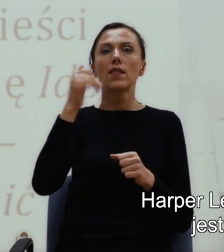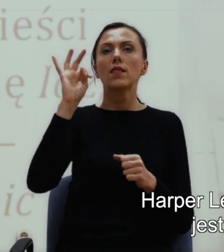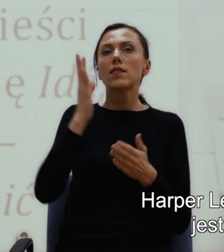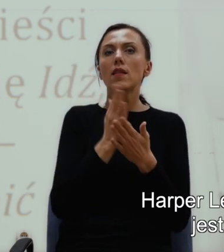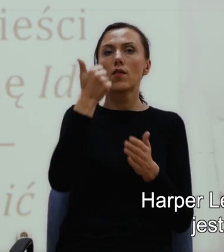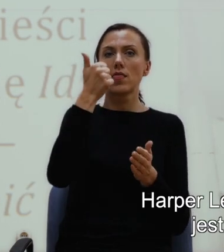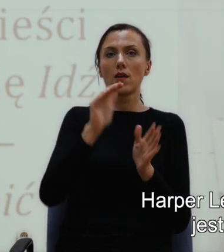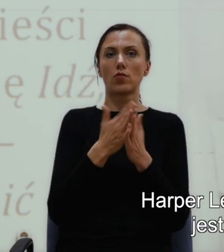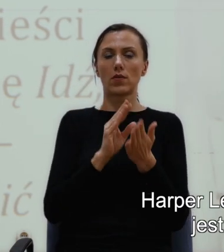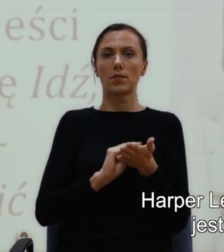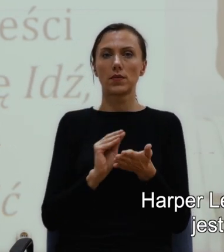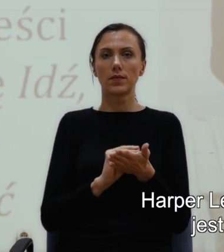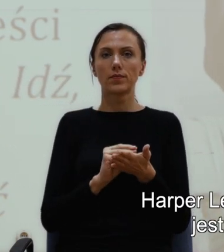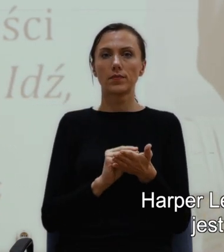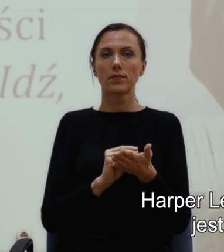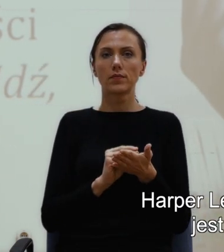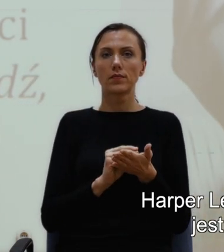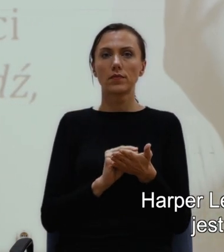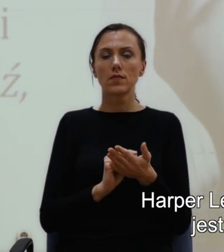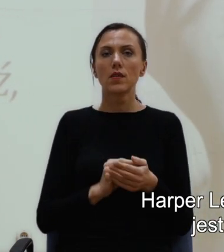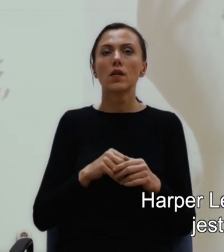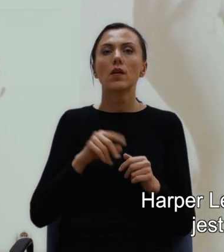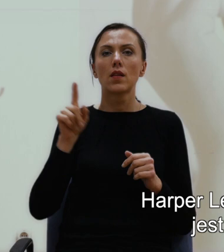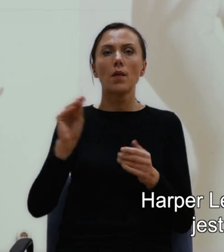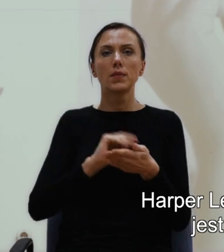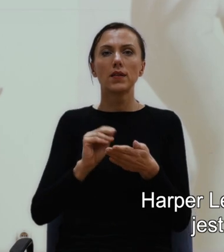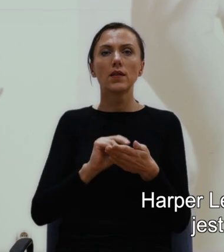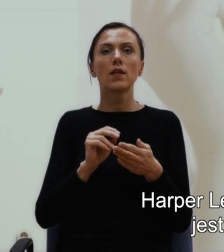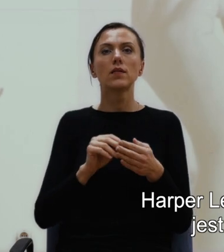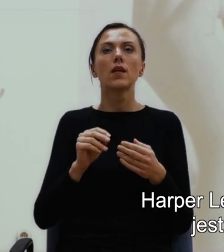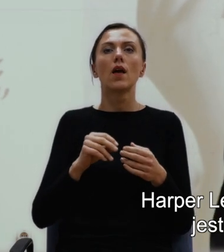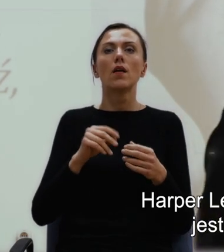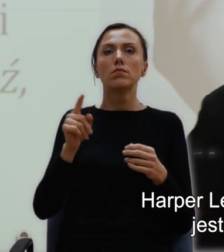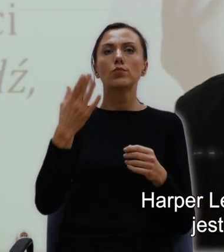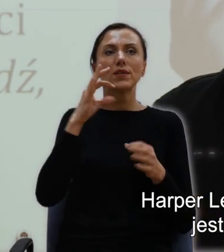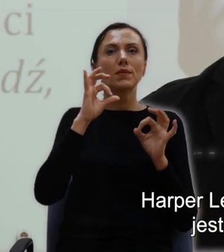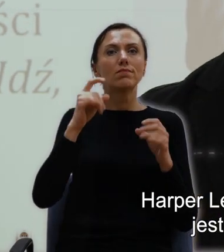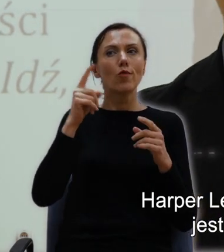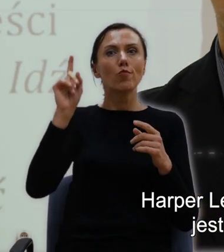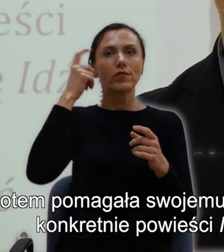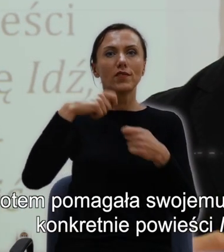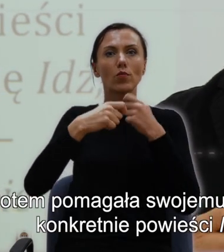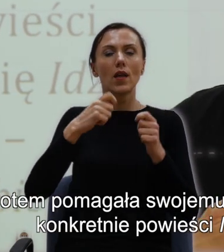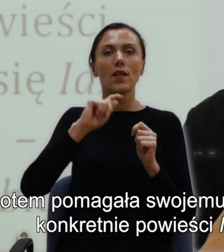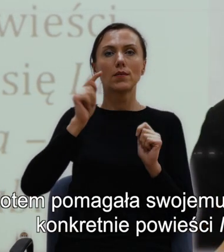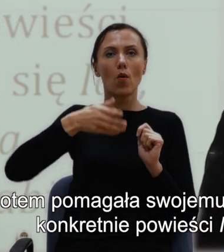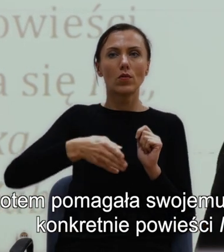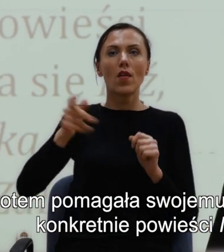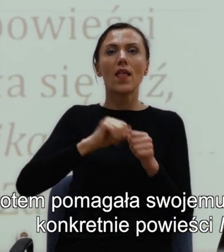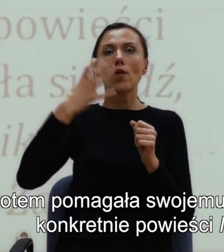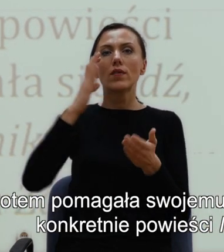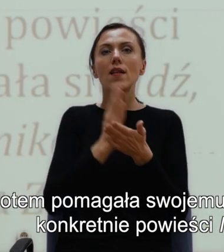Harper Lee jako pisarka ikoniczna dla południa jest autorką właśnie jednej powieści. Potem